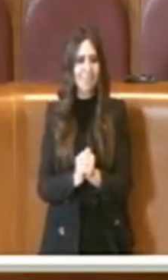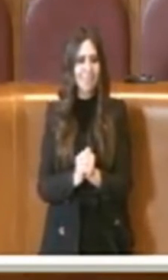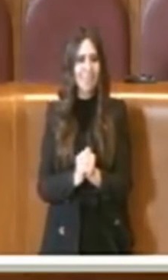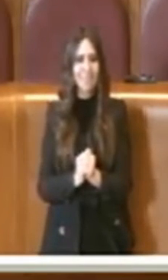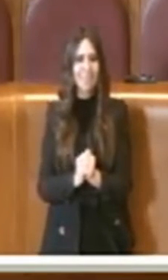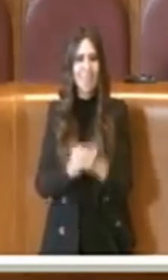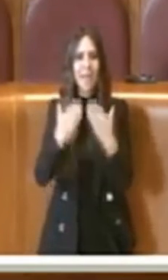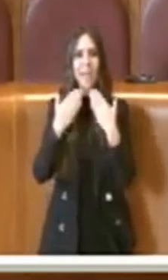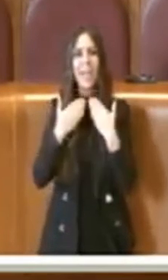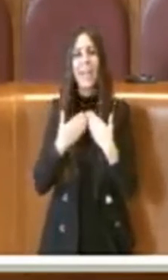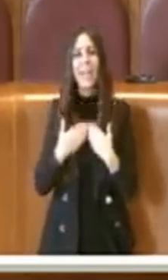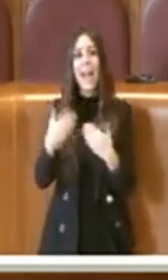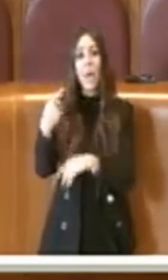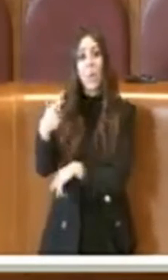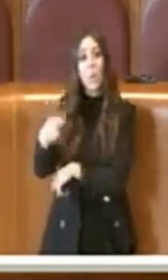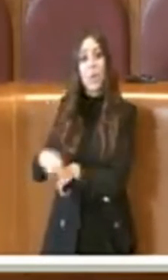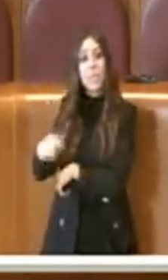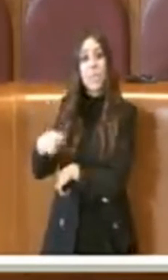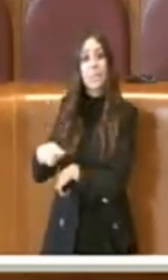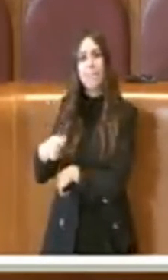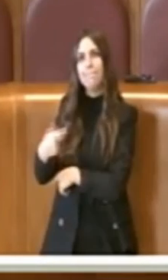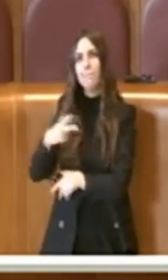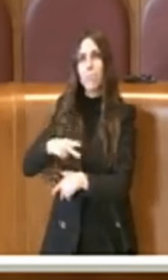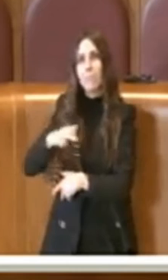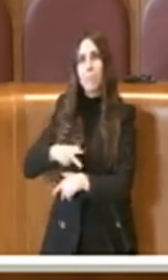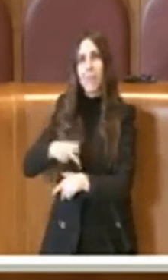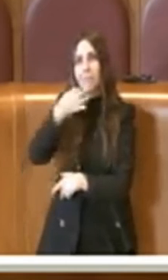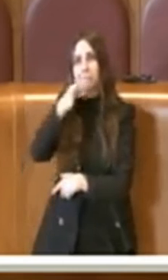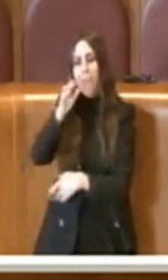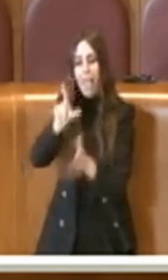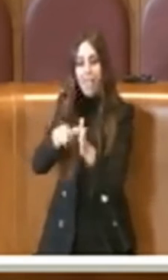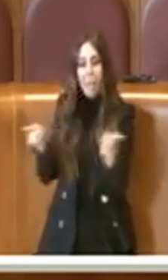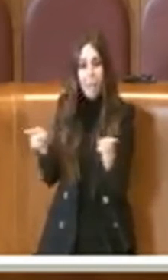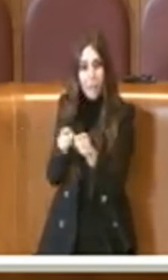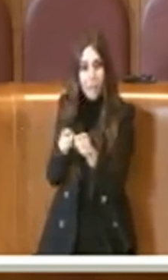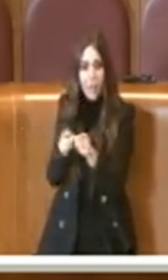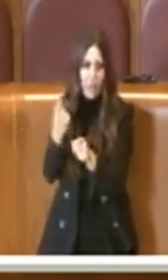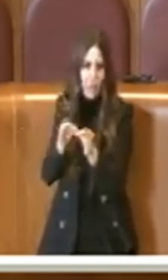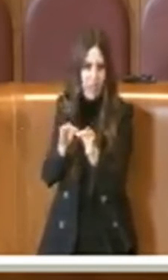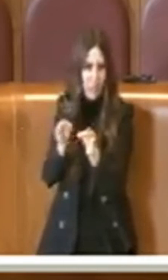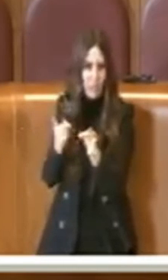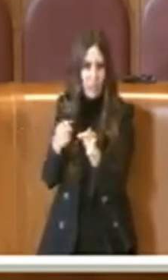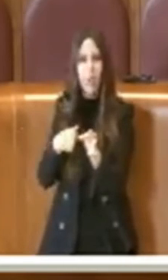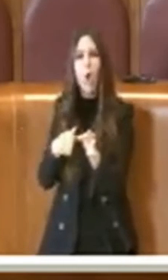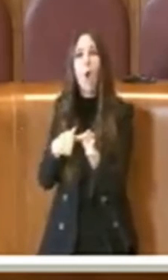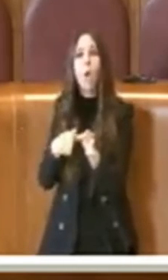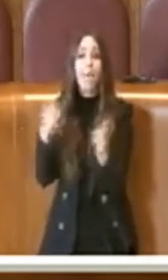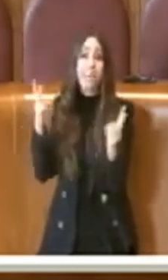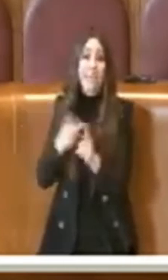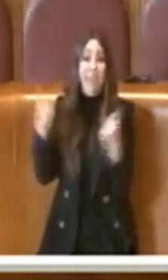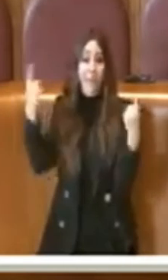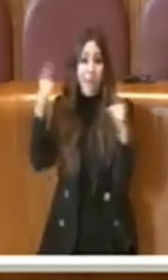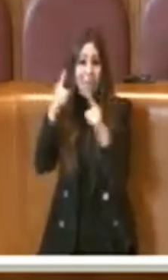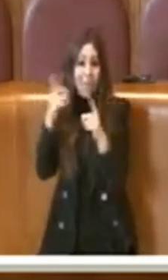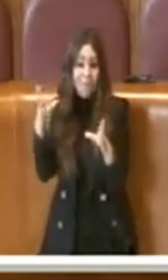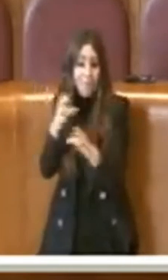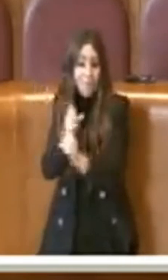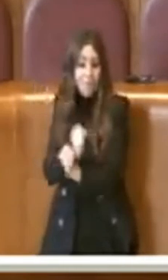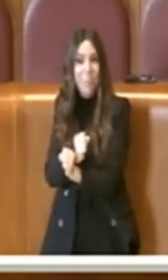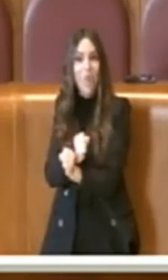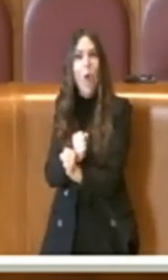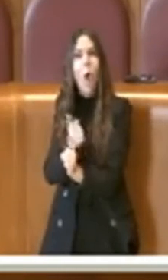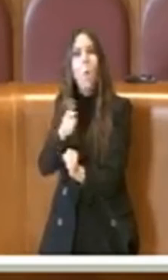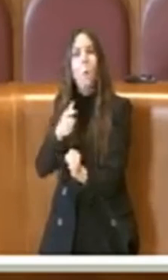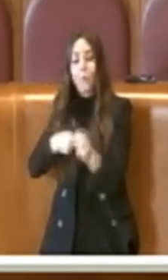Grazie Presidente. In pochi minuti naturalmente è difficile riassumere tutto ciò che è contenuto in questo